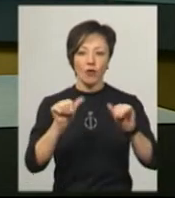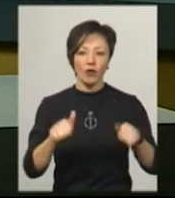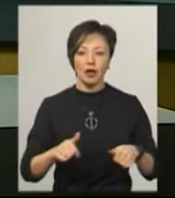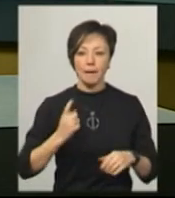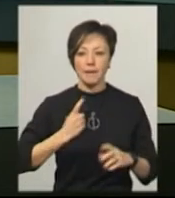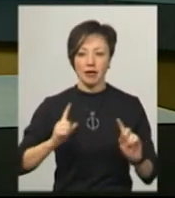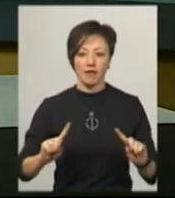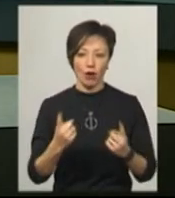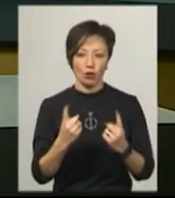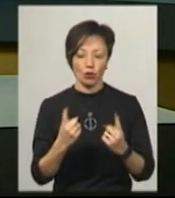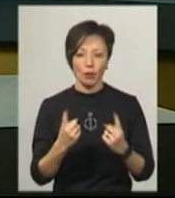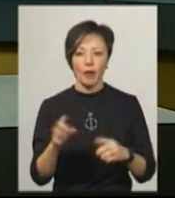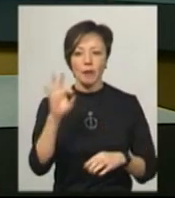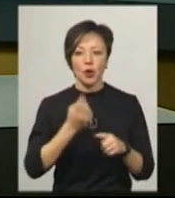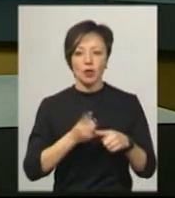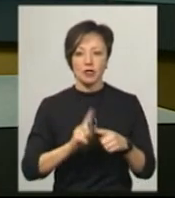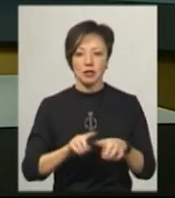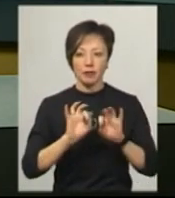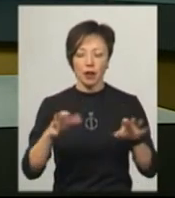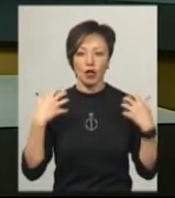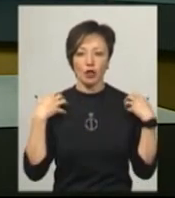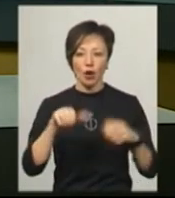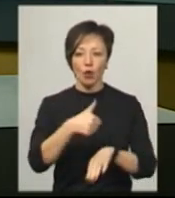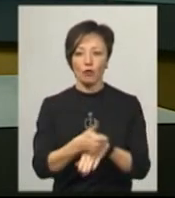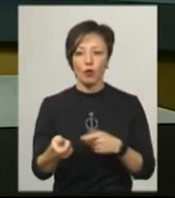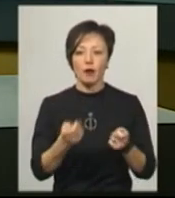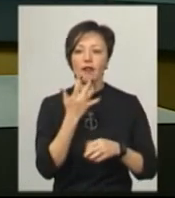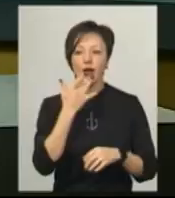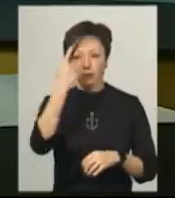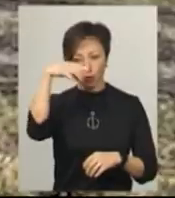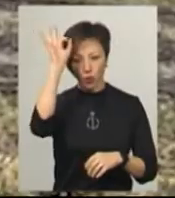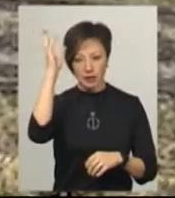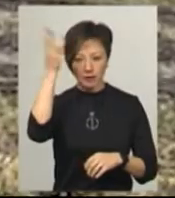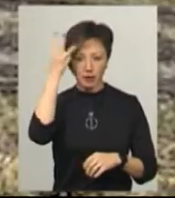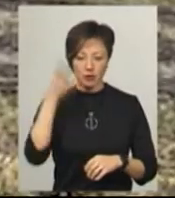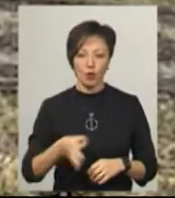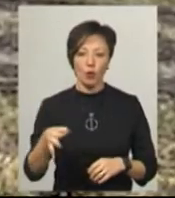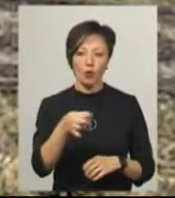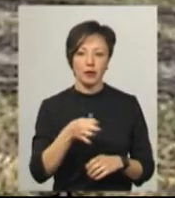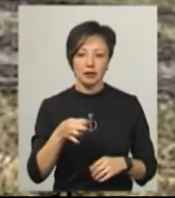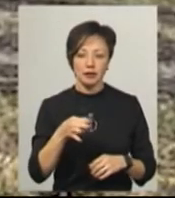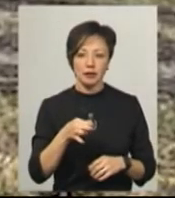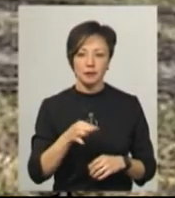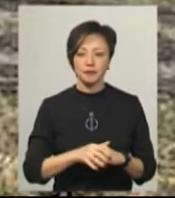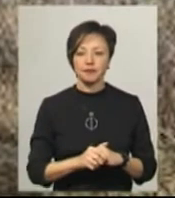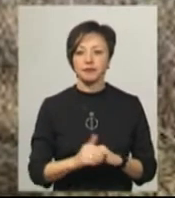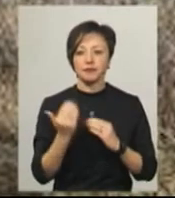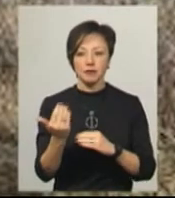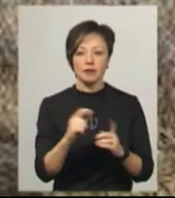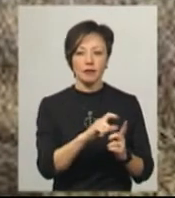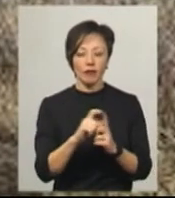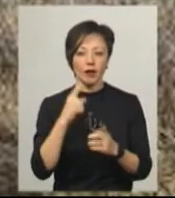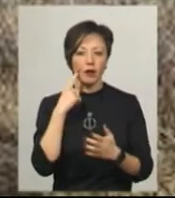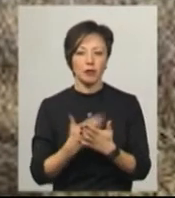тримання під вартою. Про це каже начальник головного управління Нацполіції Хмельницької області Анатолій Щадило. За його словами,